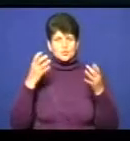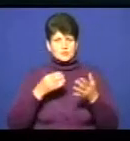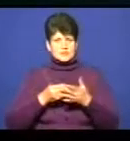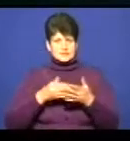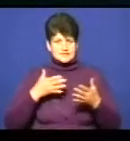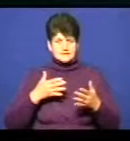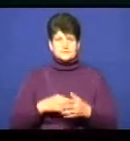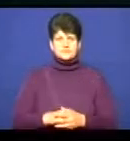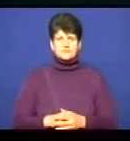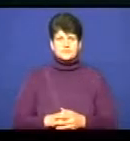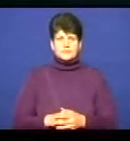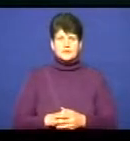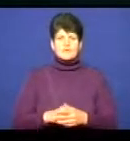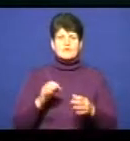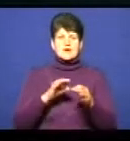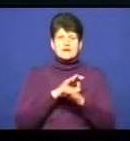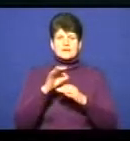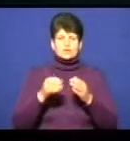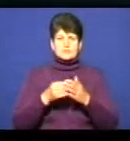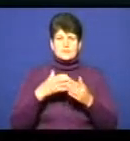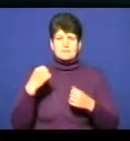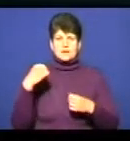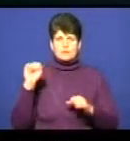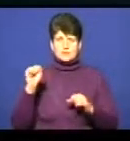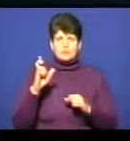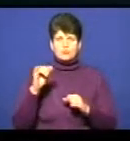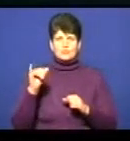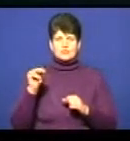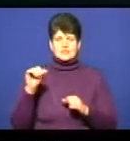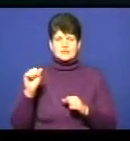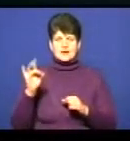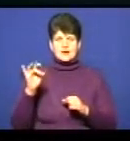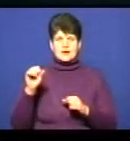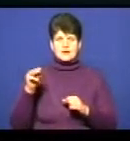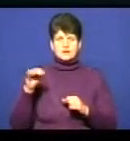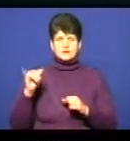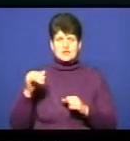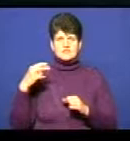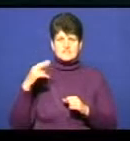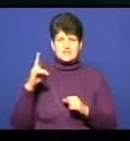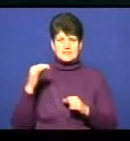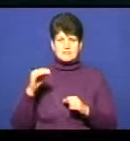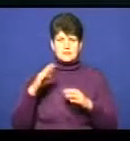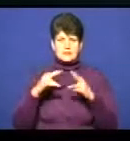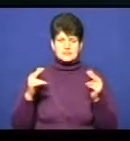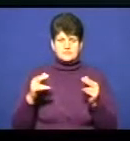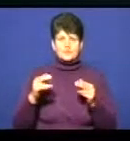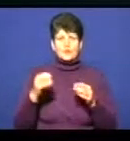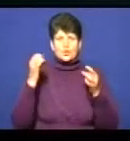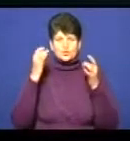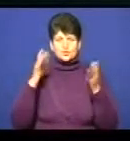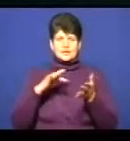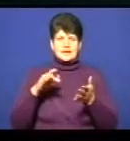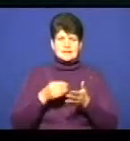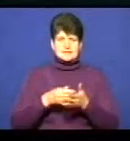У номінації «Архітектурна цінність» перемогли «Бучицька ратуша» і «Вишневецький палац». У номінації «Культурна цінність»